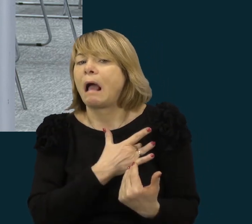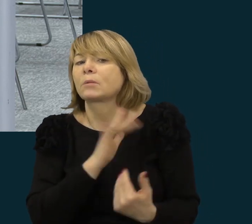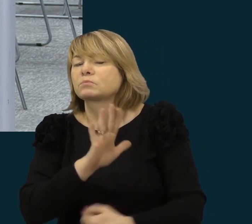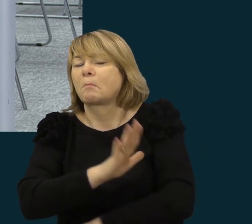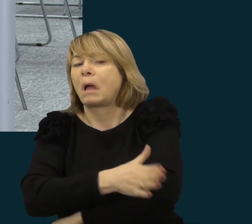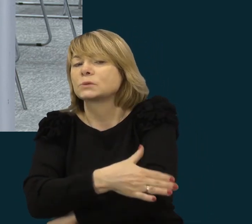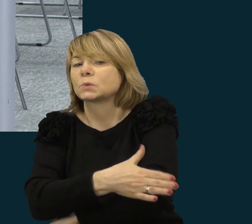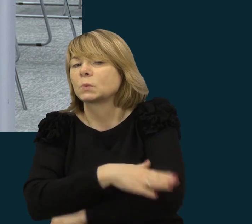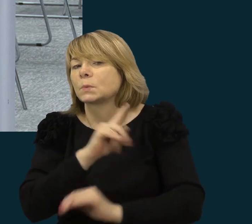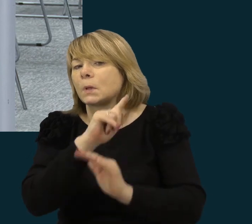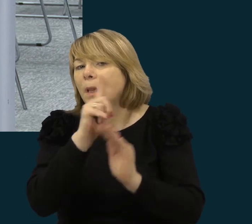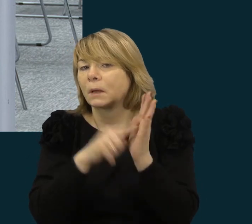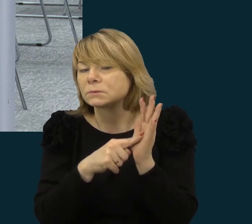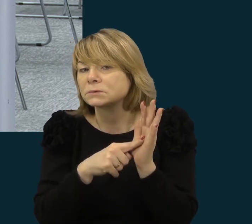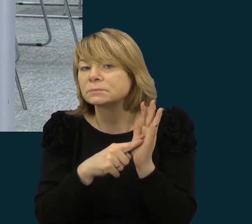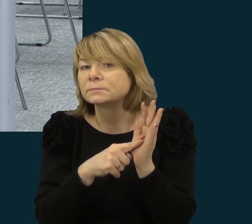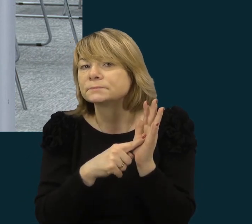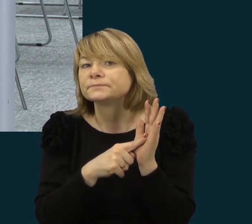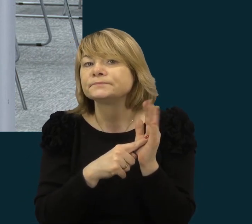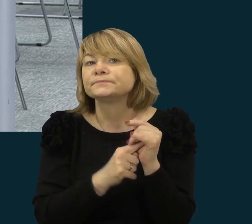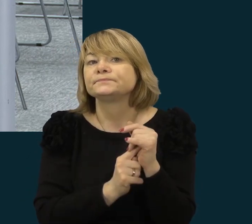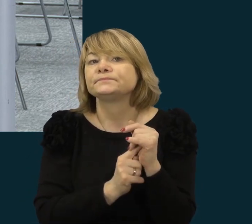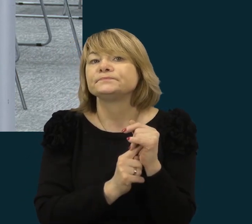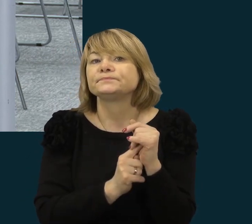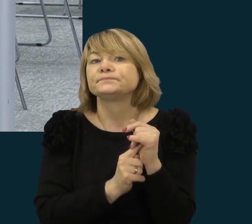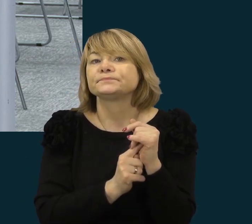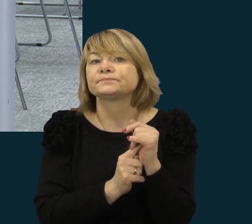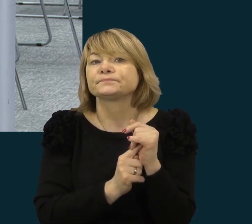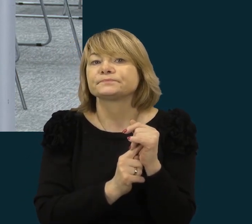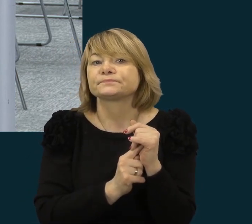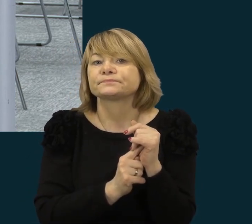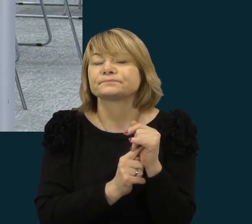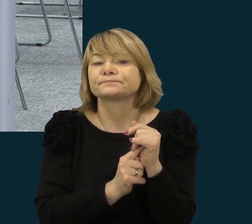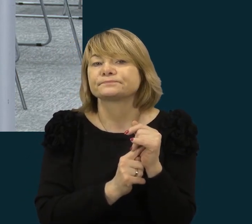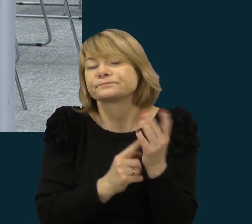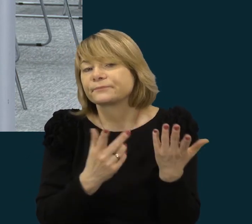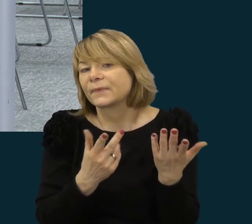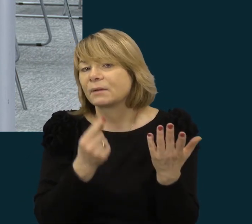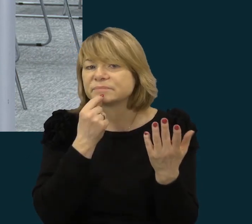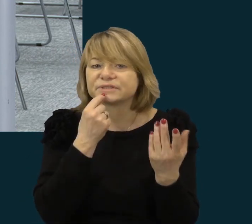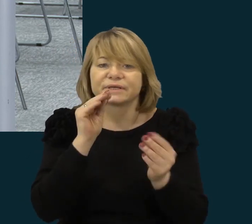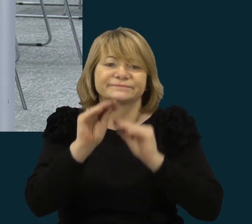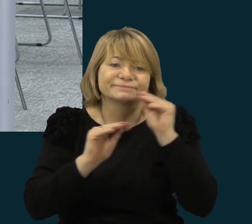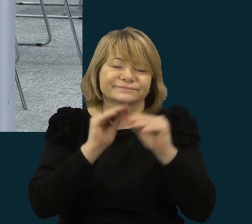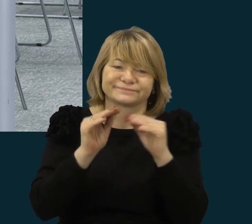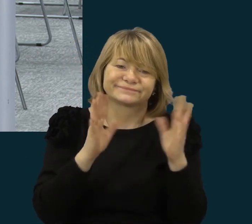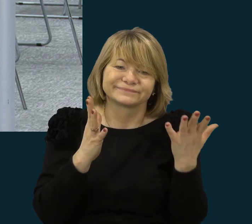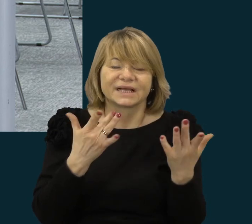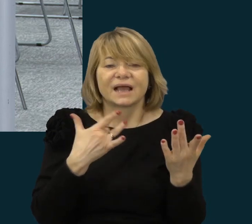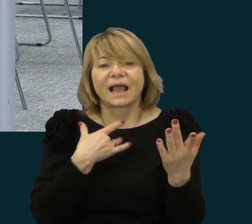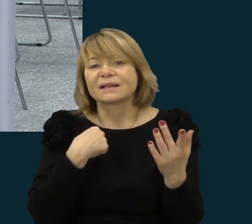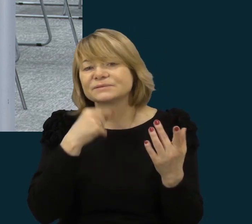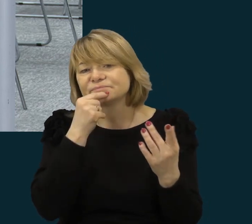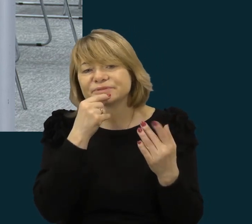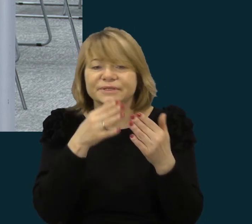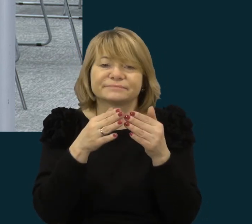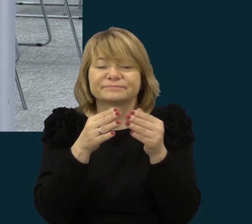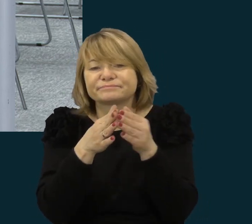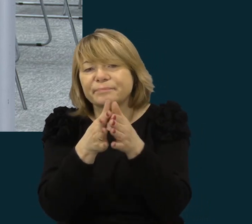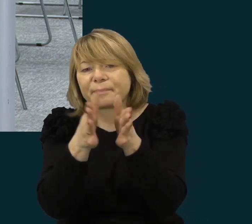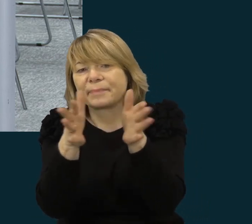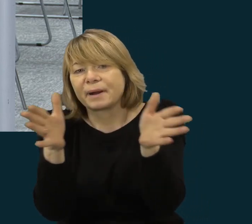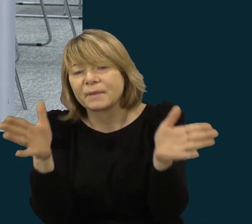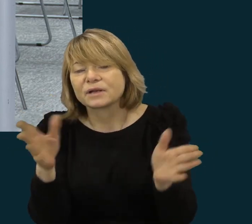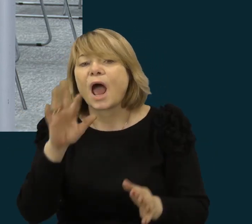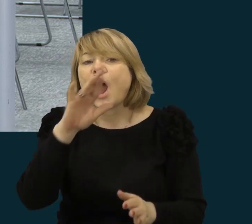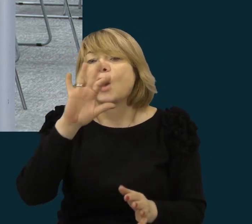skirtas Jums, Vita. Tai yra, jis toksai suformuoluotas, tikriausiai teks šiek tiek praplėsti, klausia